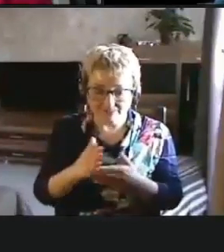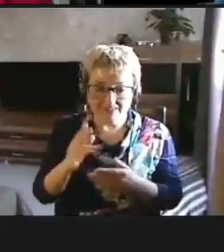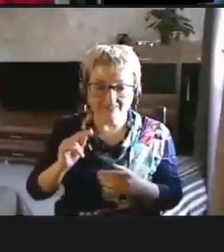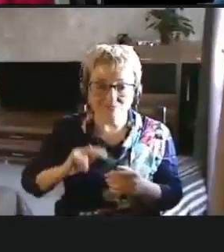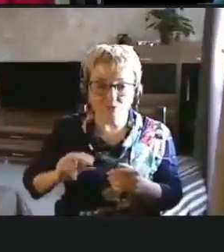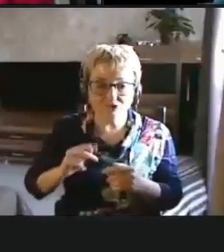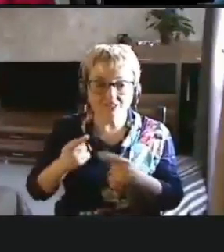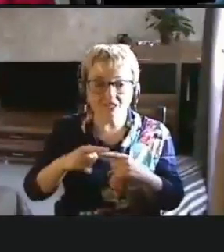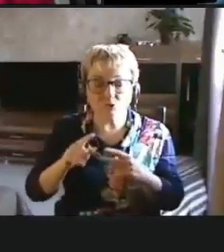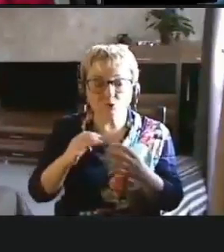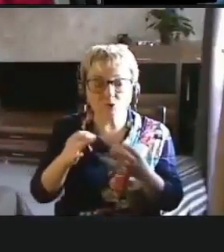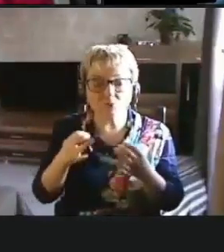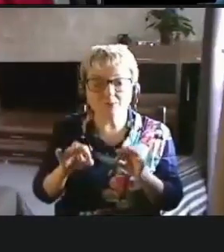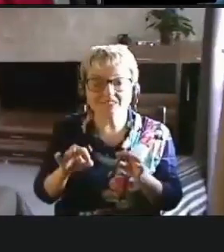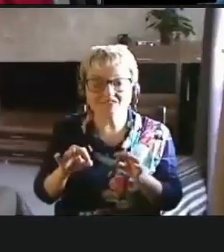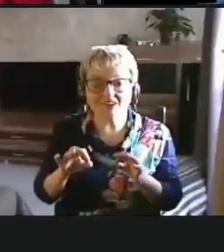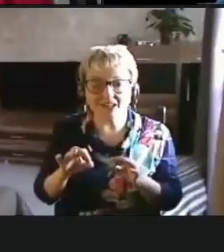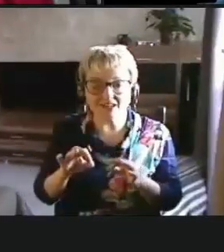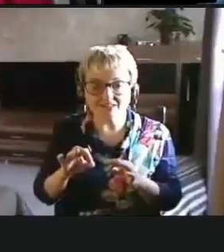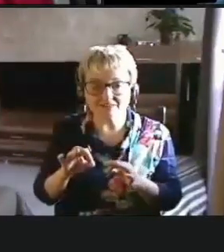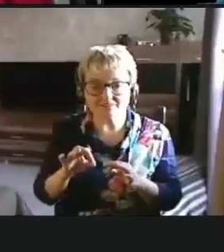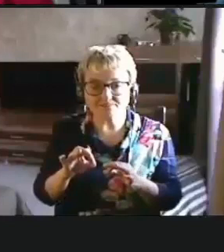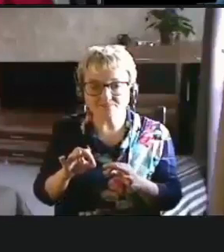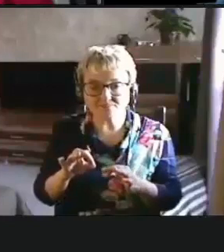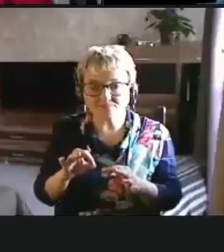позволяют